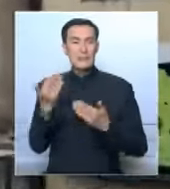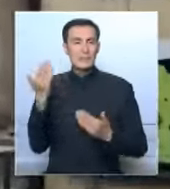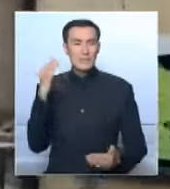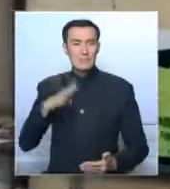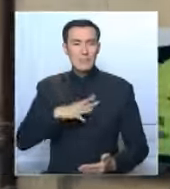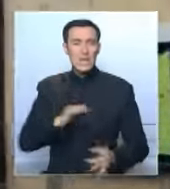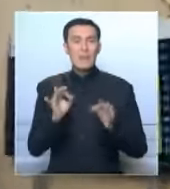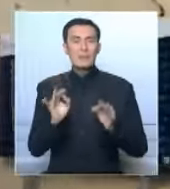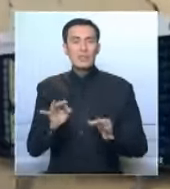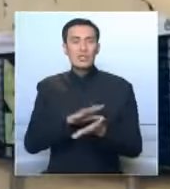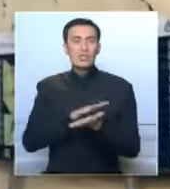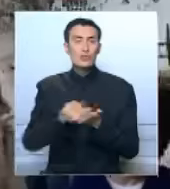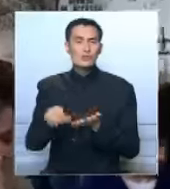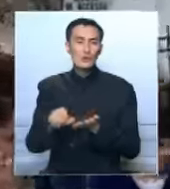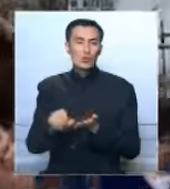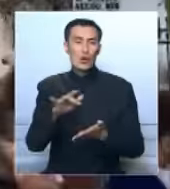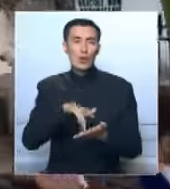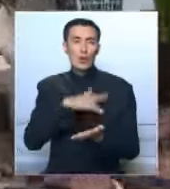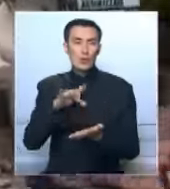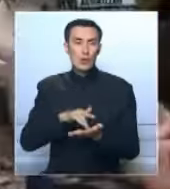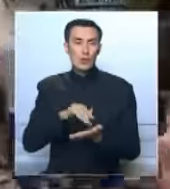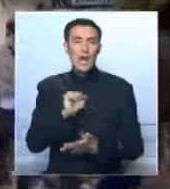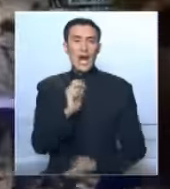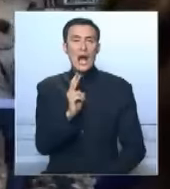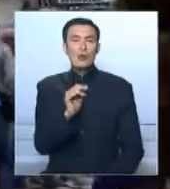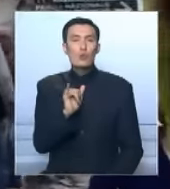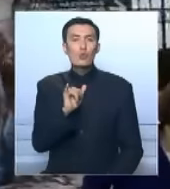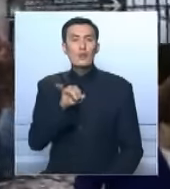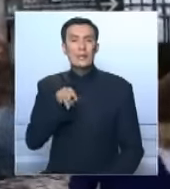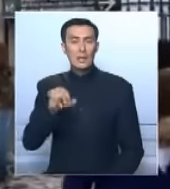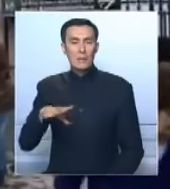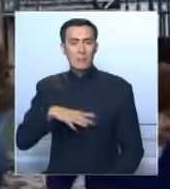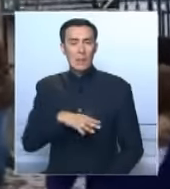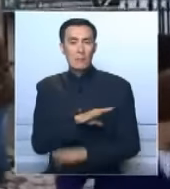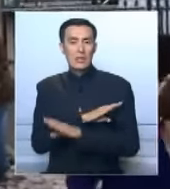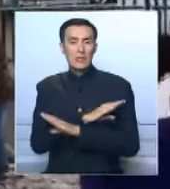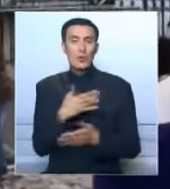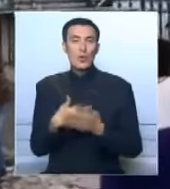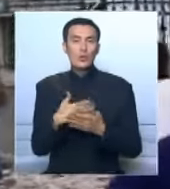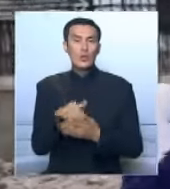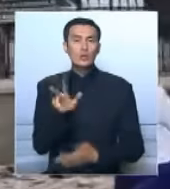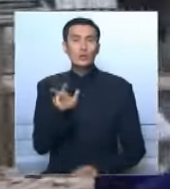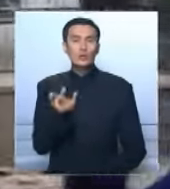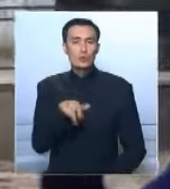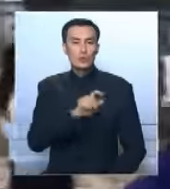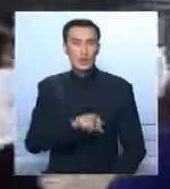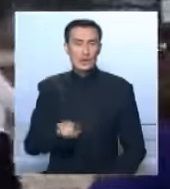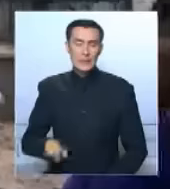Тогда был практически стерт с лица земли город Акуилла. Погибли около 300 человек.